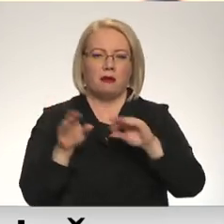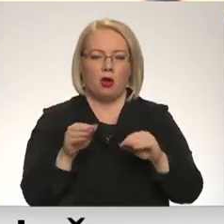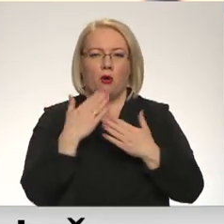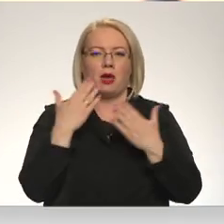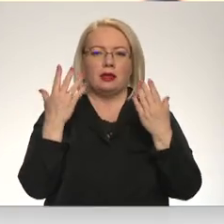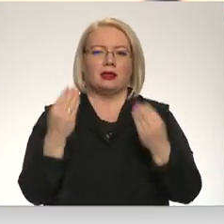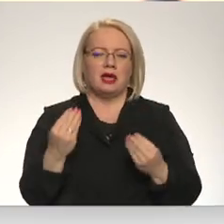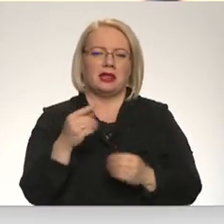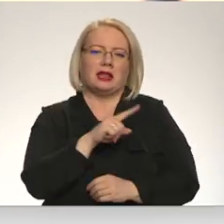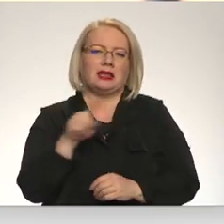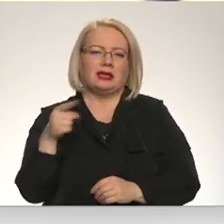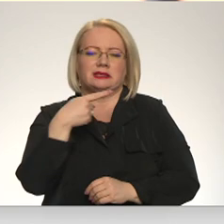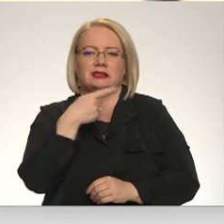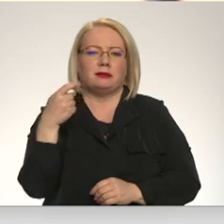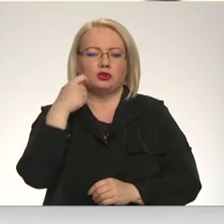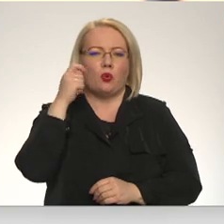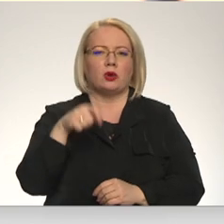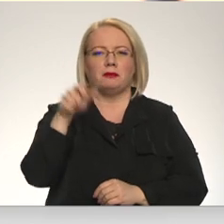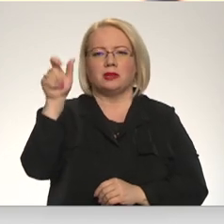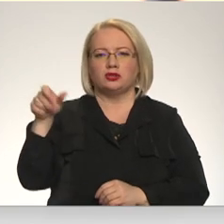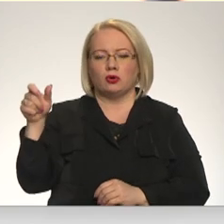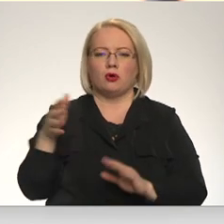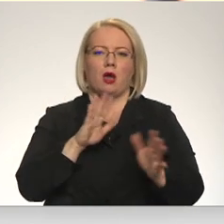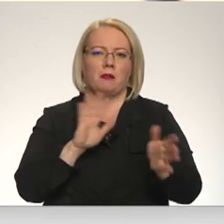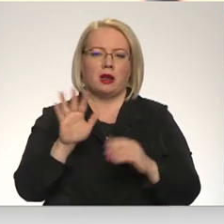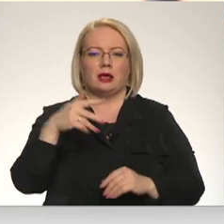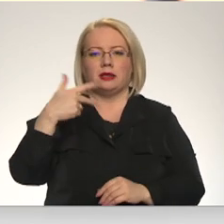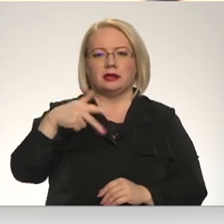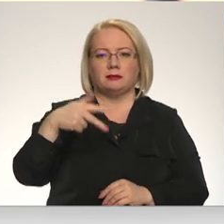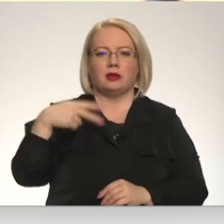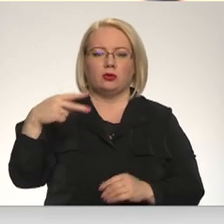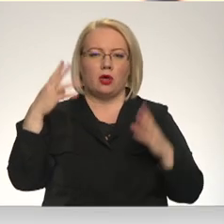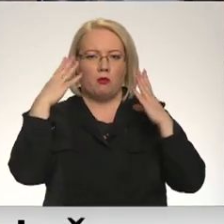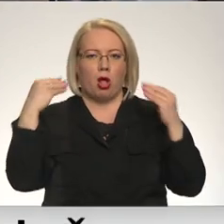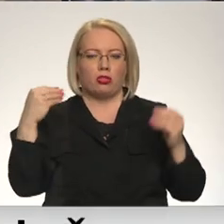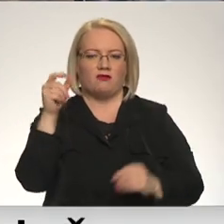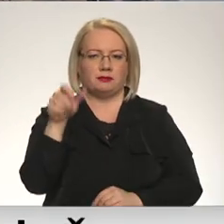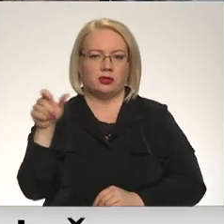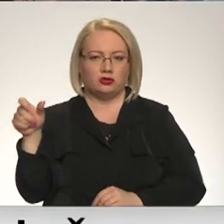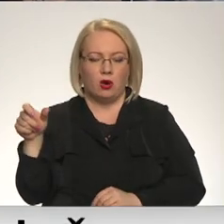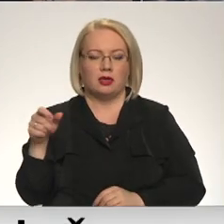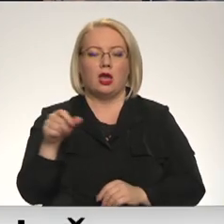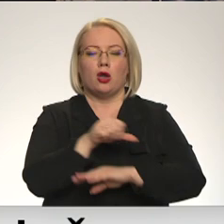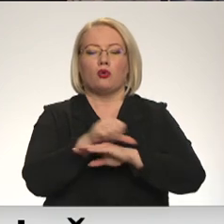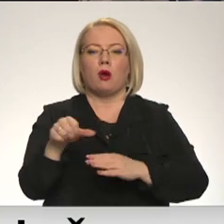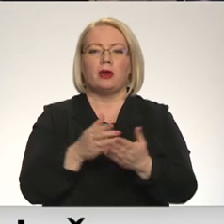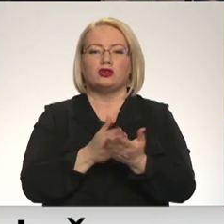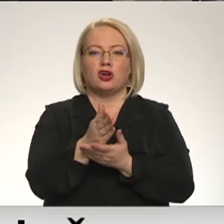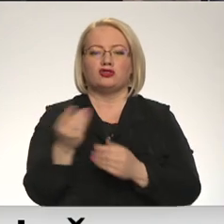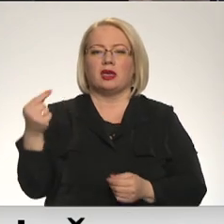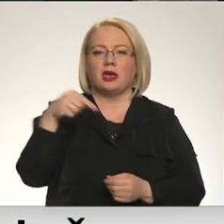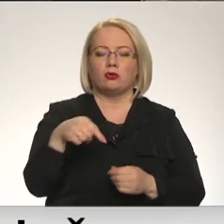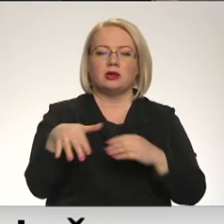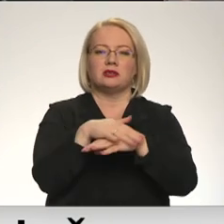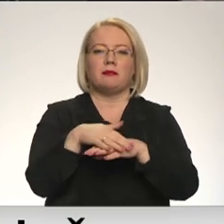līdz 100 Ukrajinas pilsoņiem un apmērām 30-20 Moldavas pilsoņi. Robežas čeršotāja īrodas gan ar